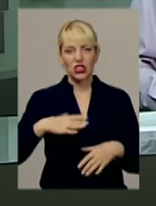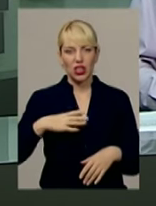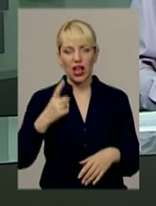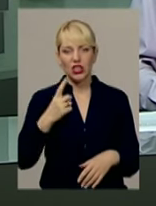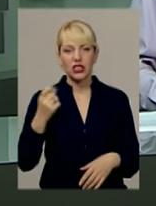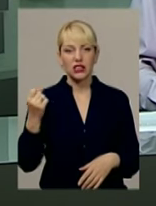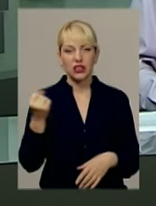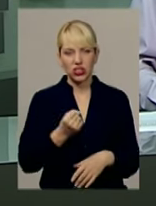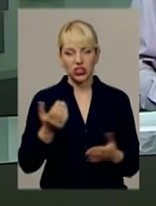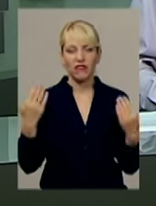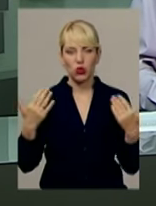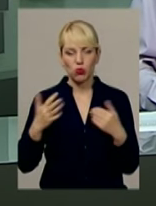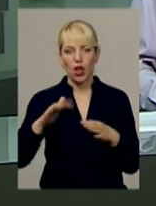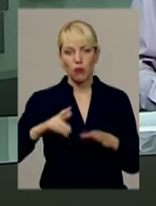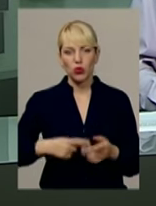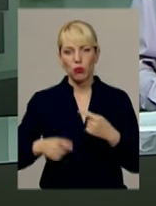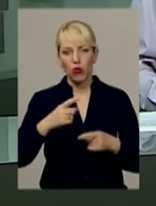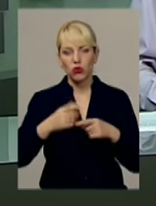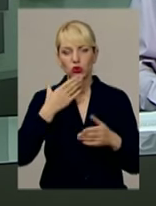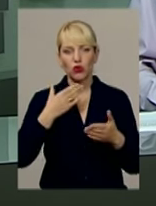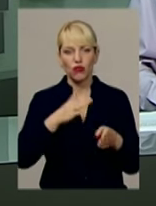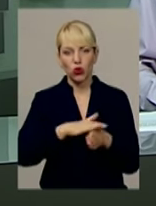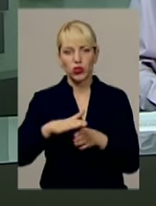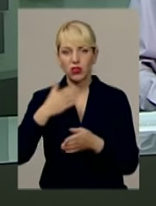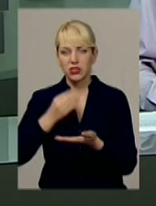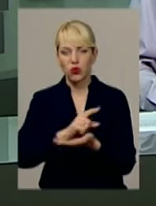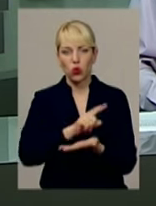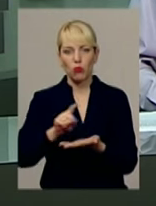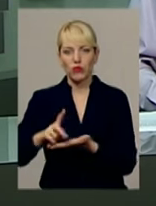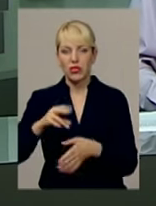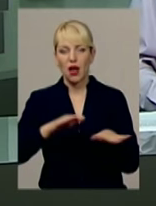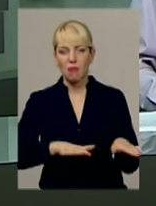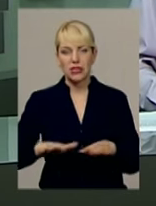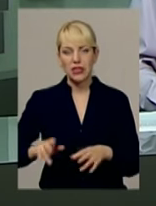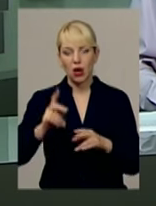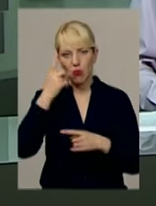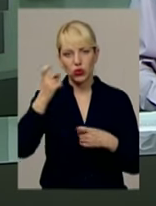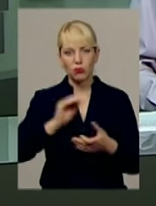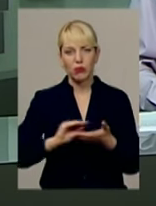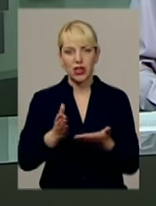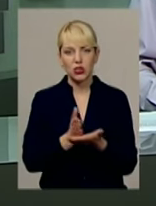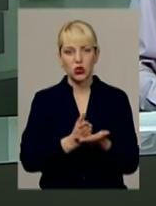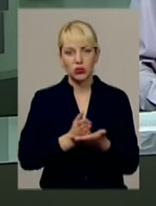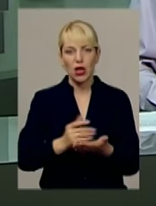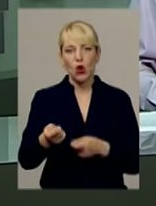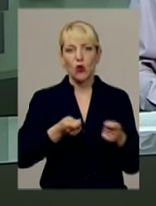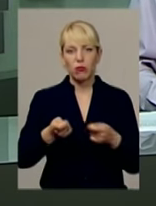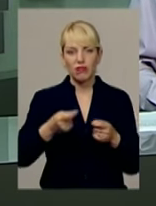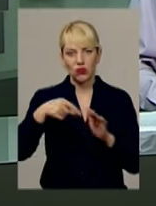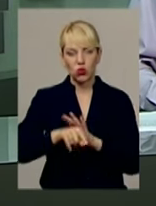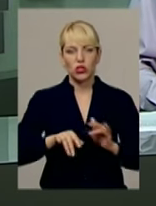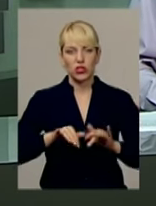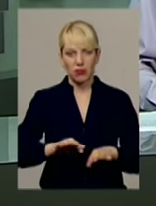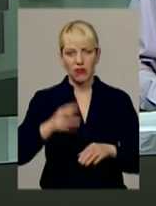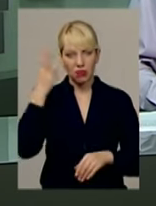відпустка, потім вони повернуться до виконання своїх обов'язків на місцях, повідомляє пресслужба управління Міністерства внутрішніх справ